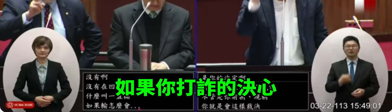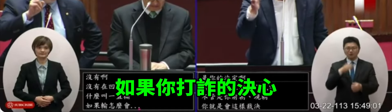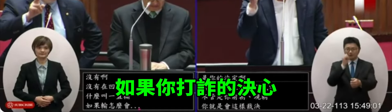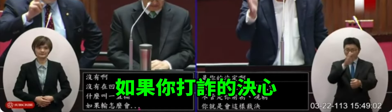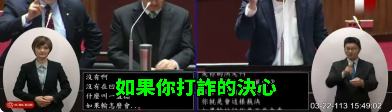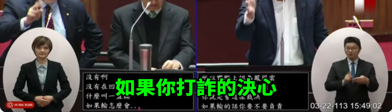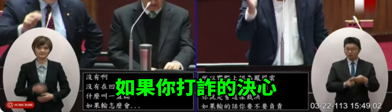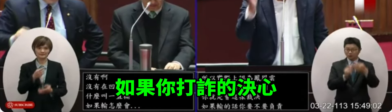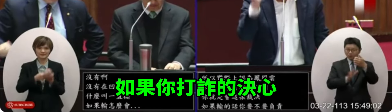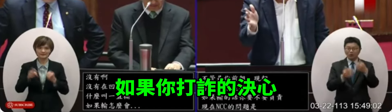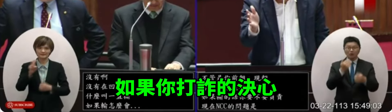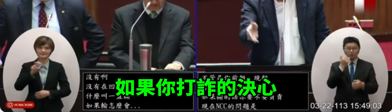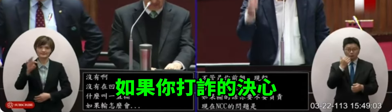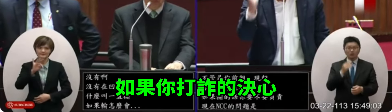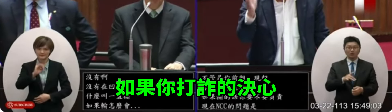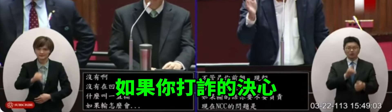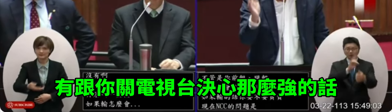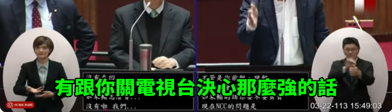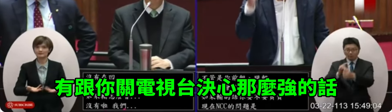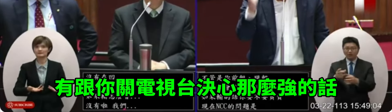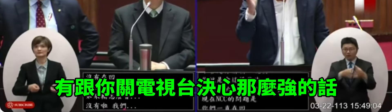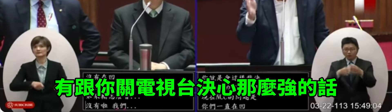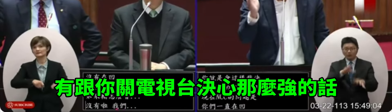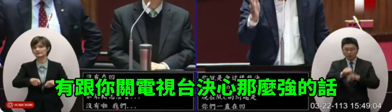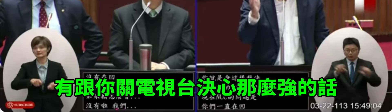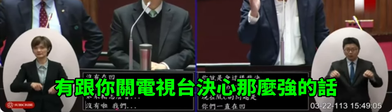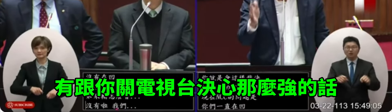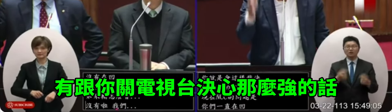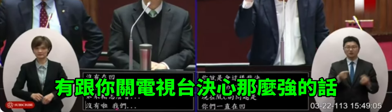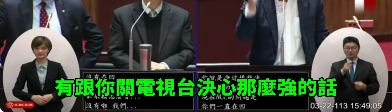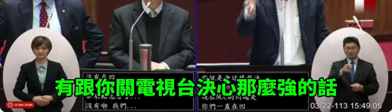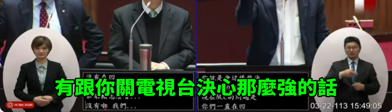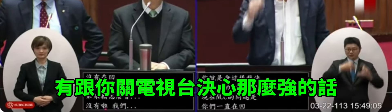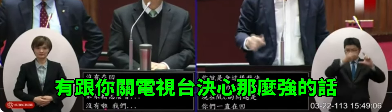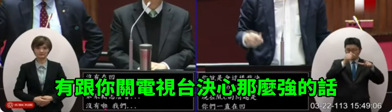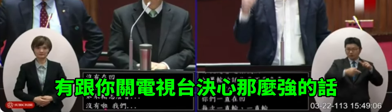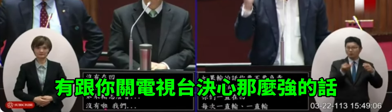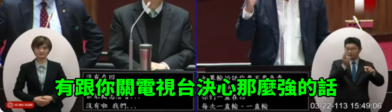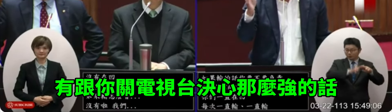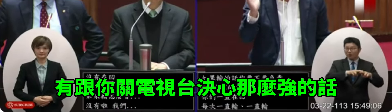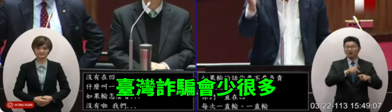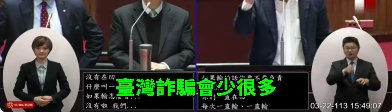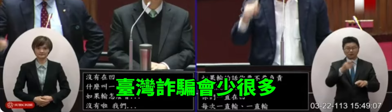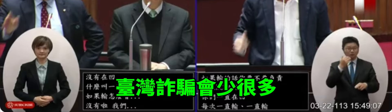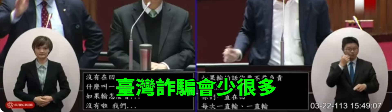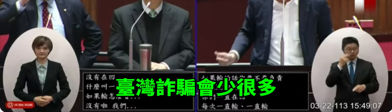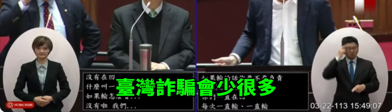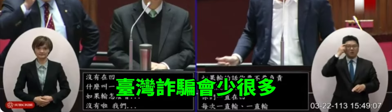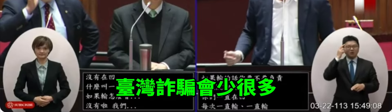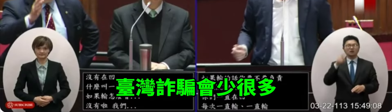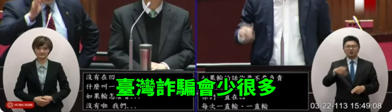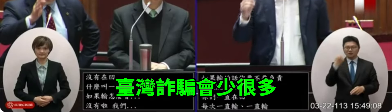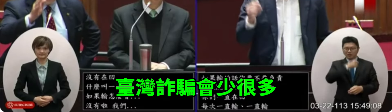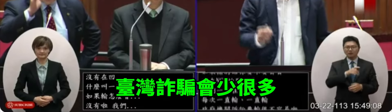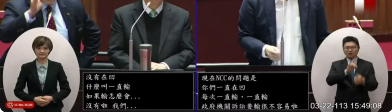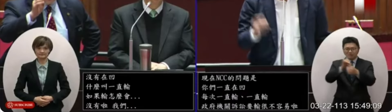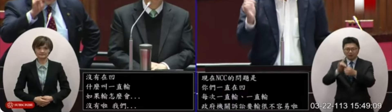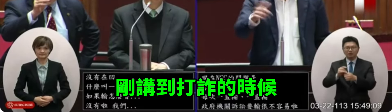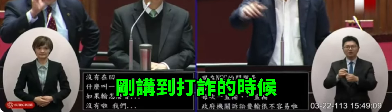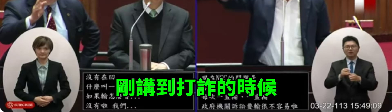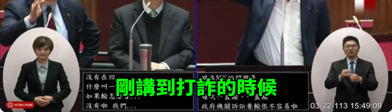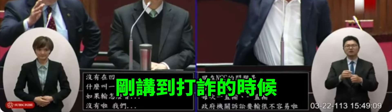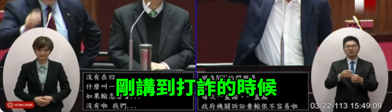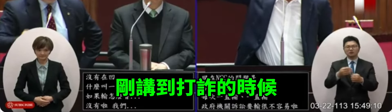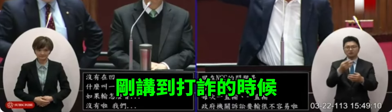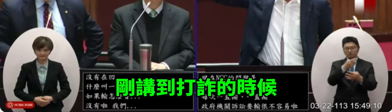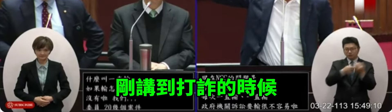如果你打炸的決心有跟你關電視台決心那麼強的話台灣詐騙會少很多啦不許換